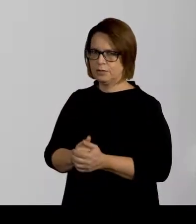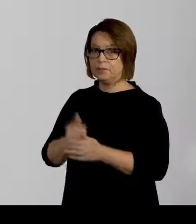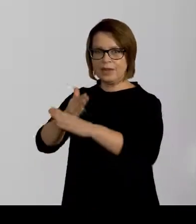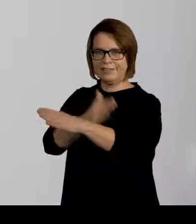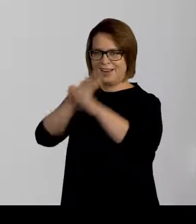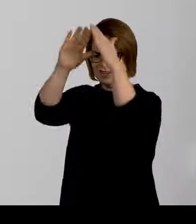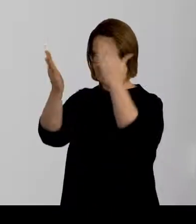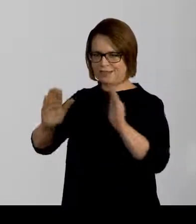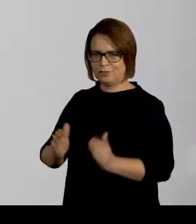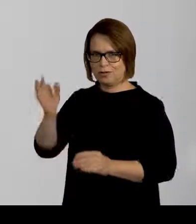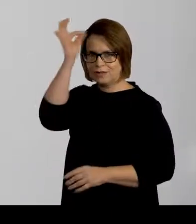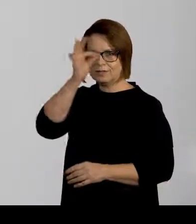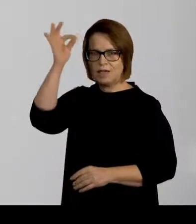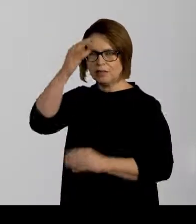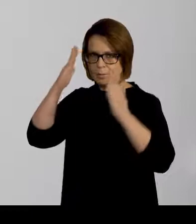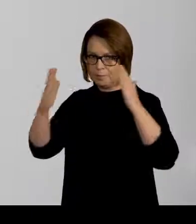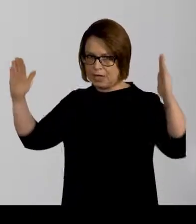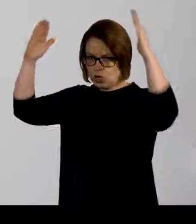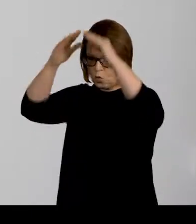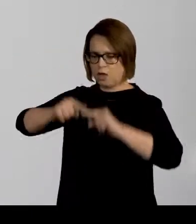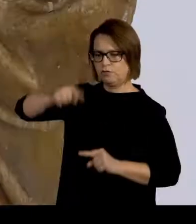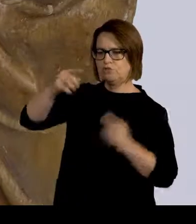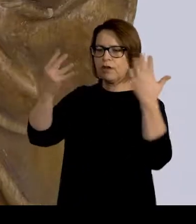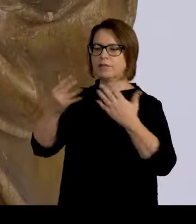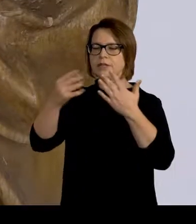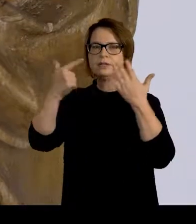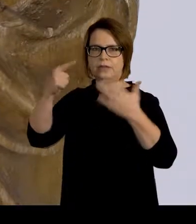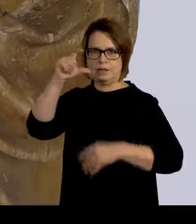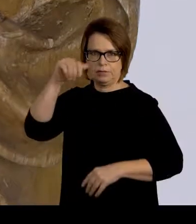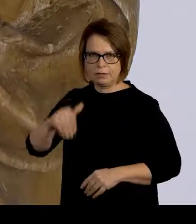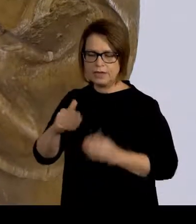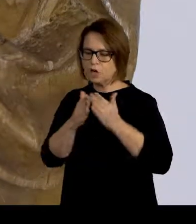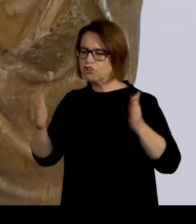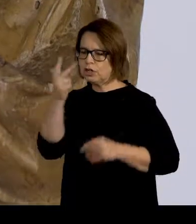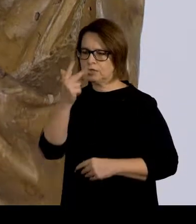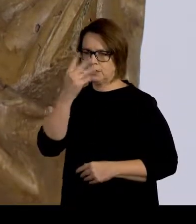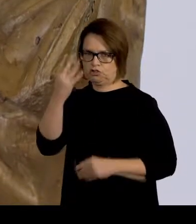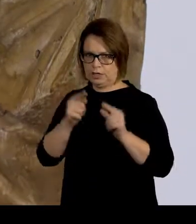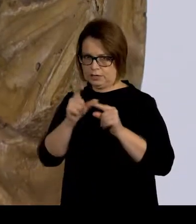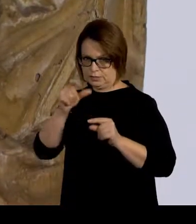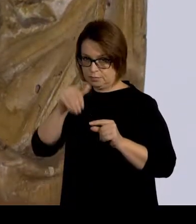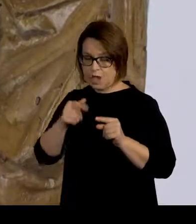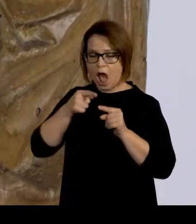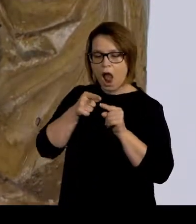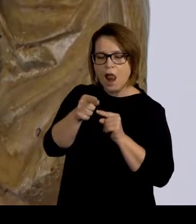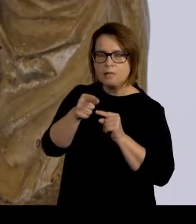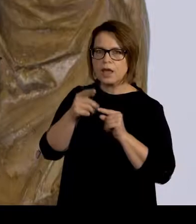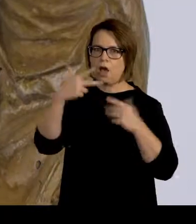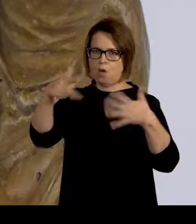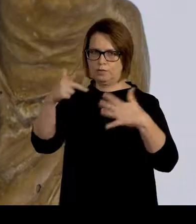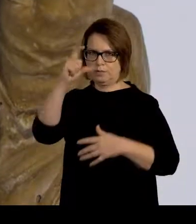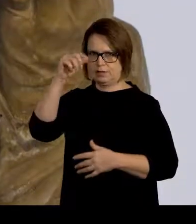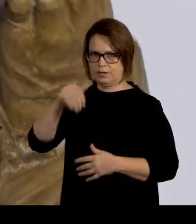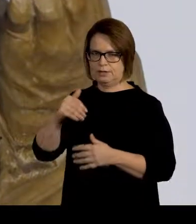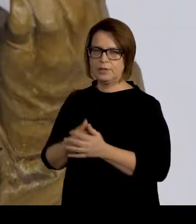Drevená socha Sv. Mikuláša má výšku 97 cm, šírku 34 cm a hĺbka plastiky je 18